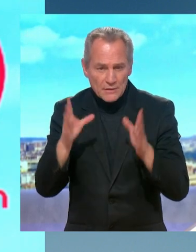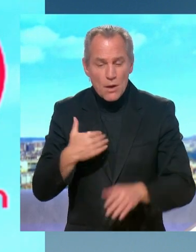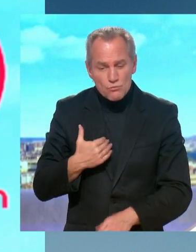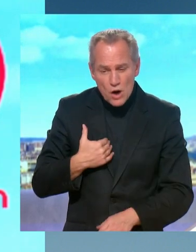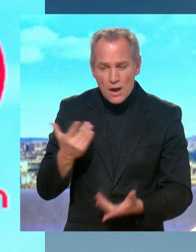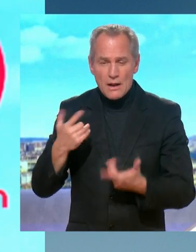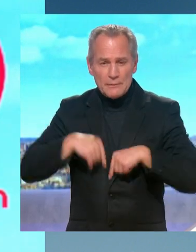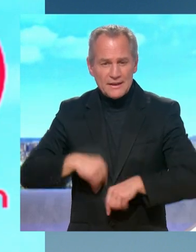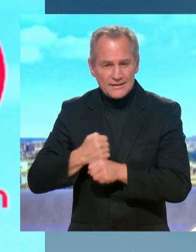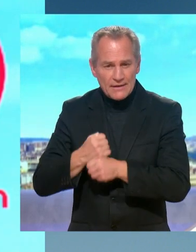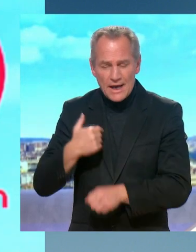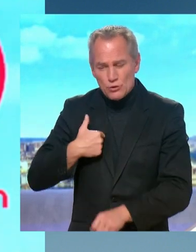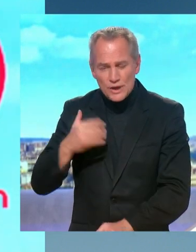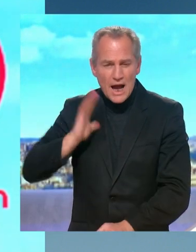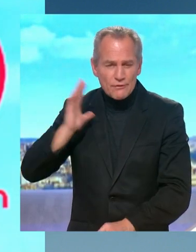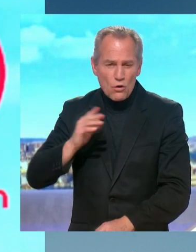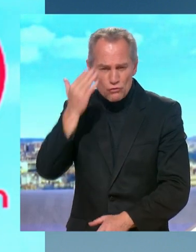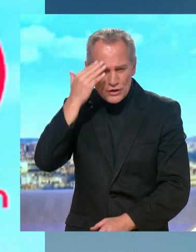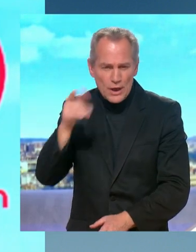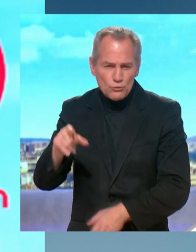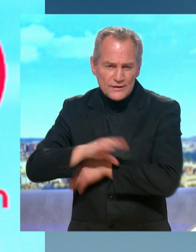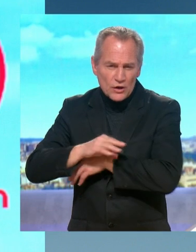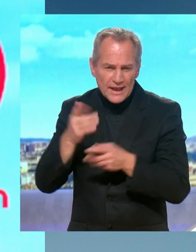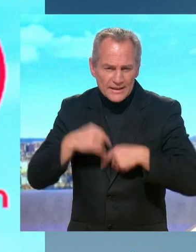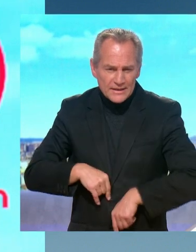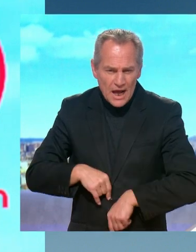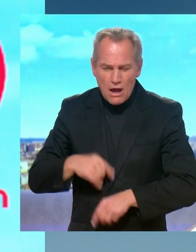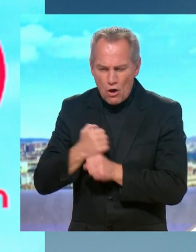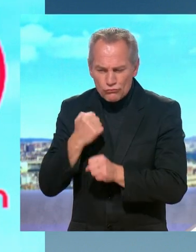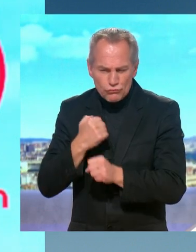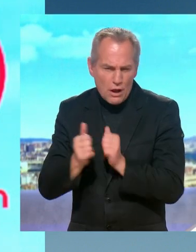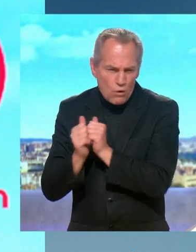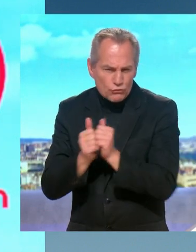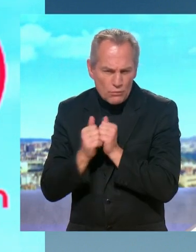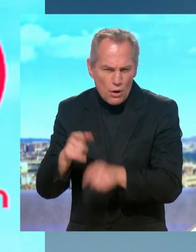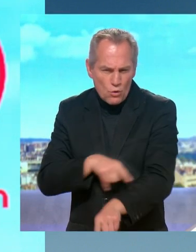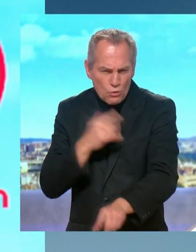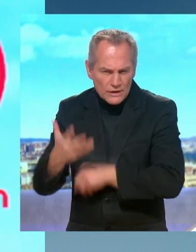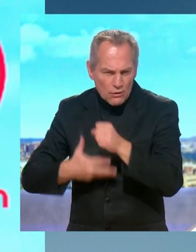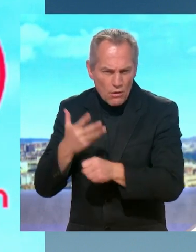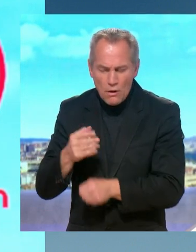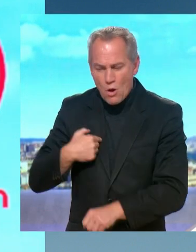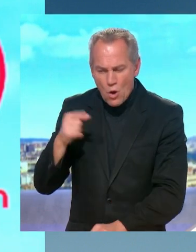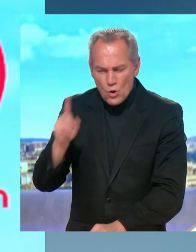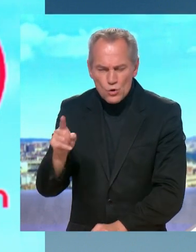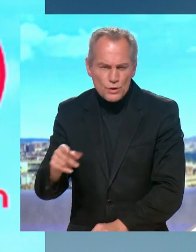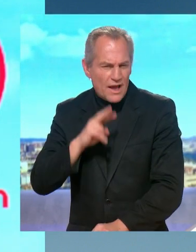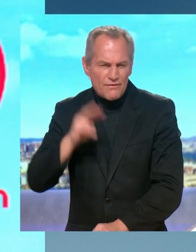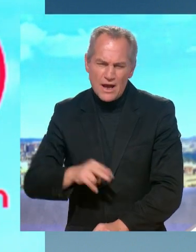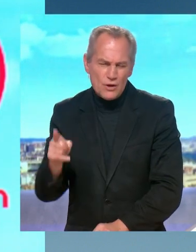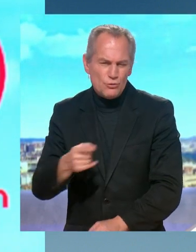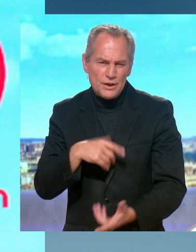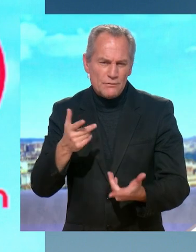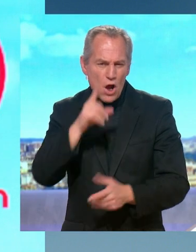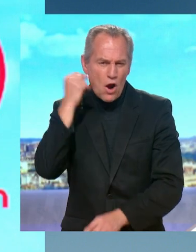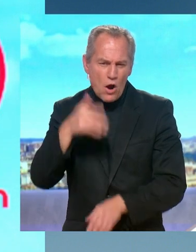5 ans, il a été mon secrétaire d'État, je peux vous dire qu'il a l'intérêt général vissé au corps et j'espère très profondément qu'il